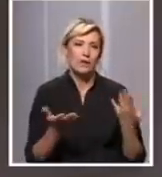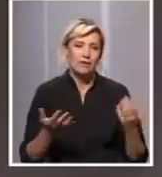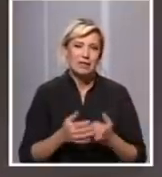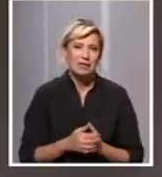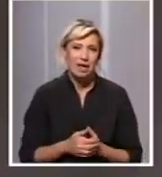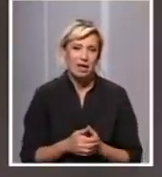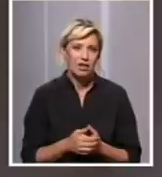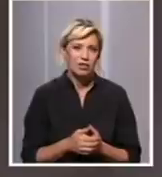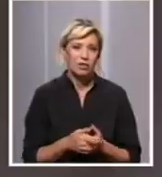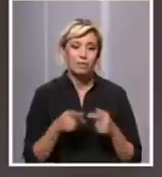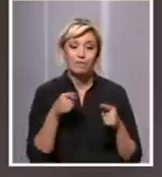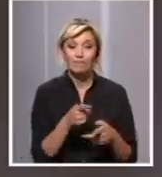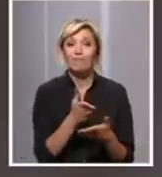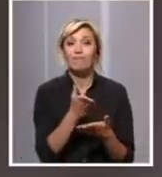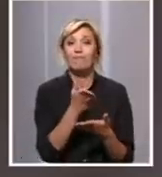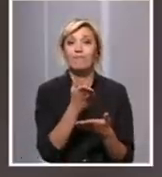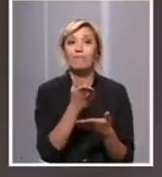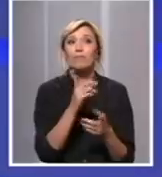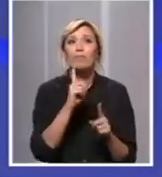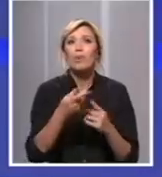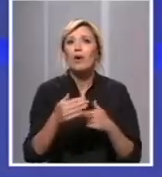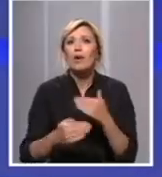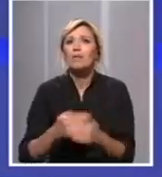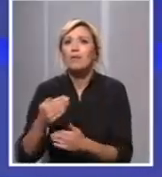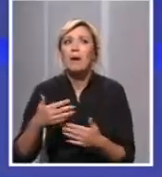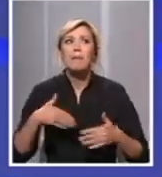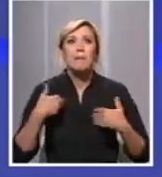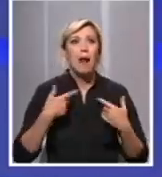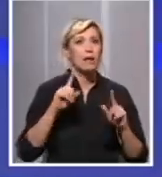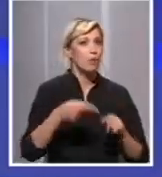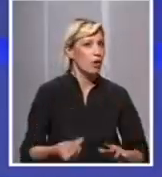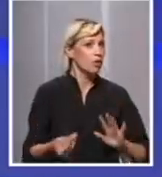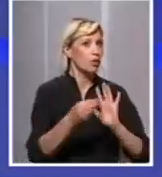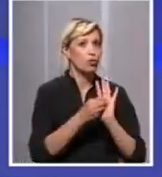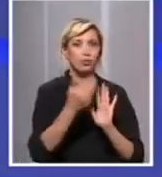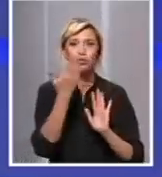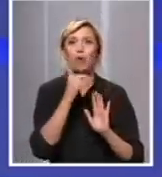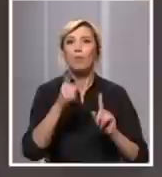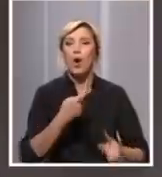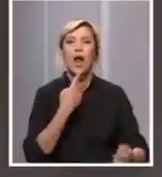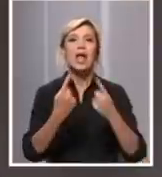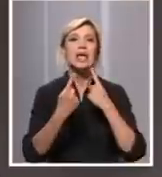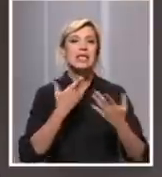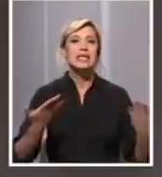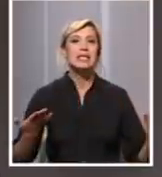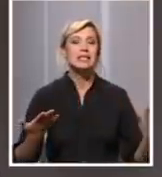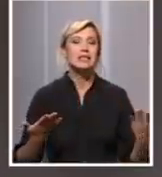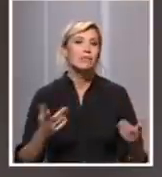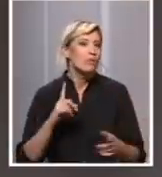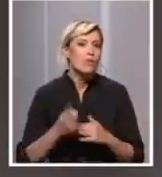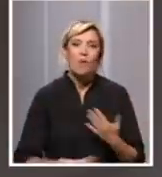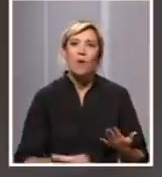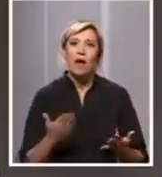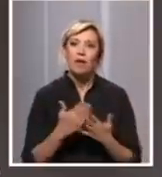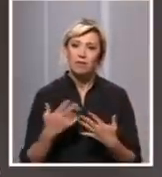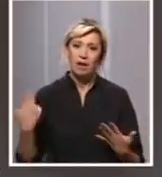našeg društva i našeg života mora da funkcioniše. Mladi ljudi moraju da upisuju škole, moraju da polažu ispite. Imali su vrlo